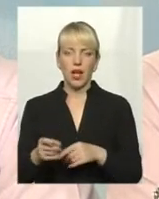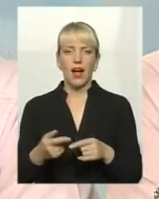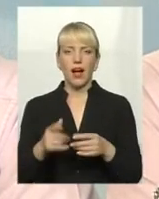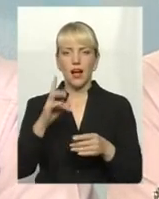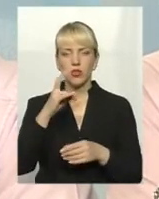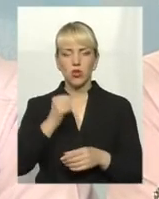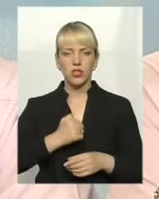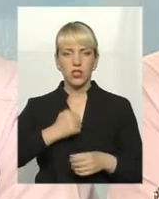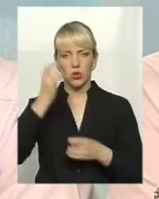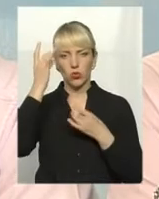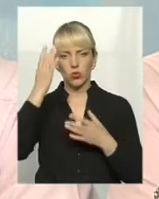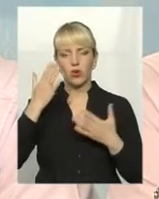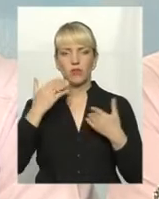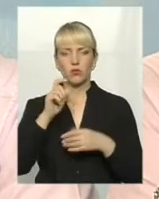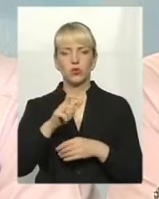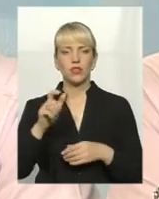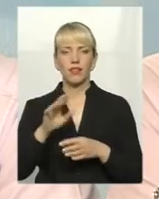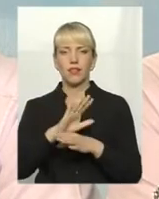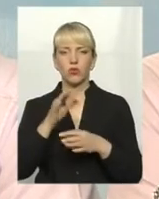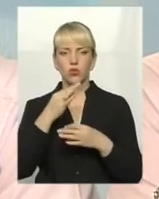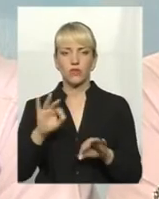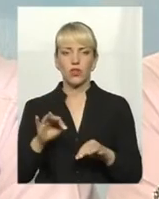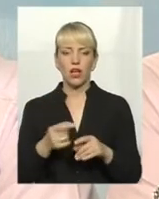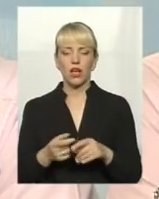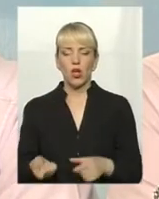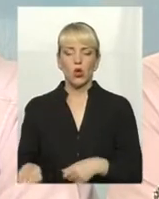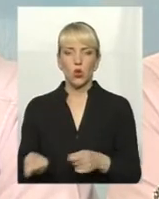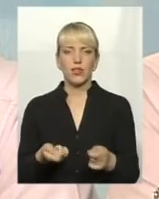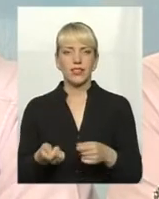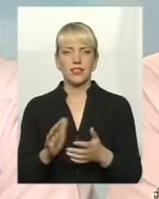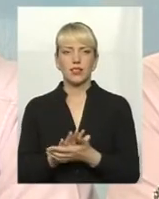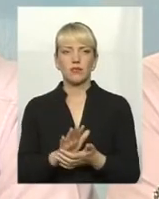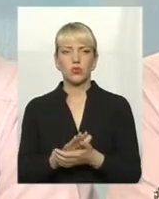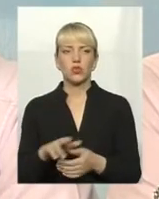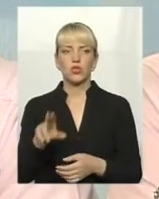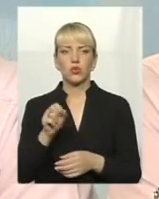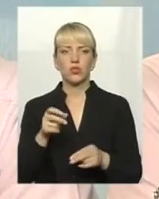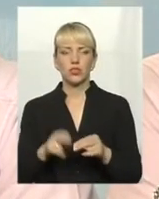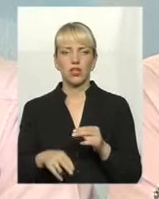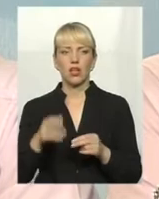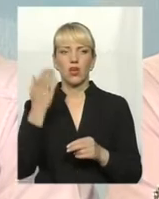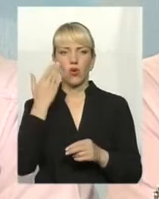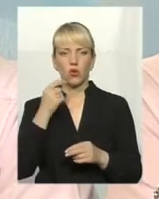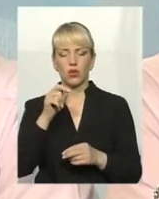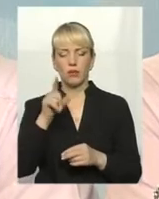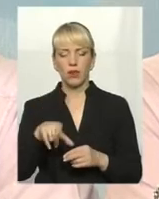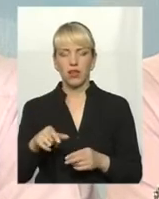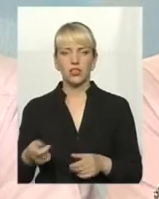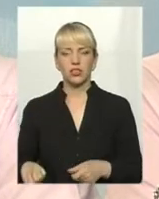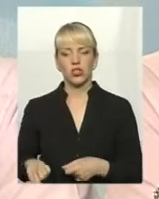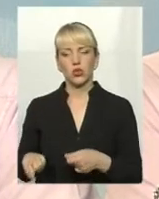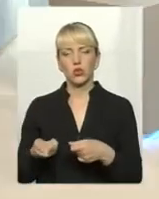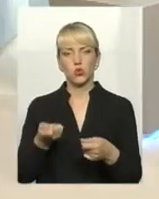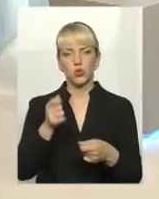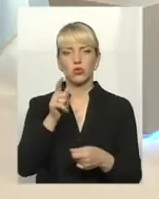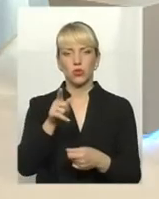культура, відпочиваючи, все-таки не дозволяє донести відходи до кінця. Вони, мабуть, що занадто важкі, тому що коли пляшки повні туди, то вони несуться назад,